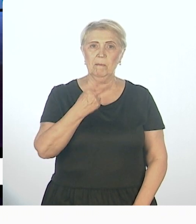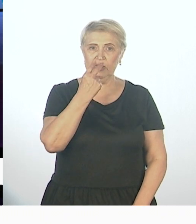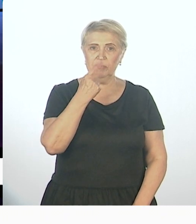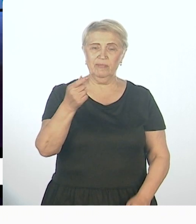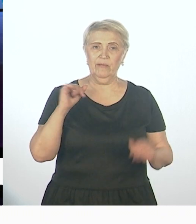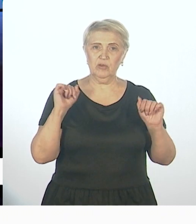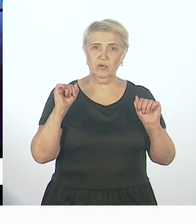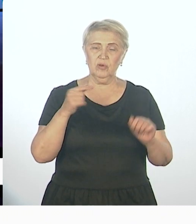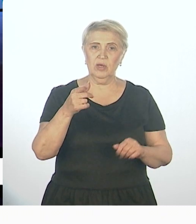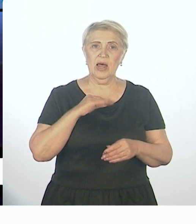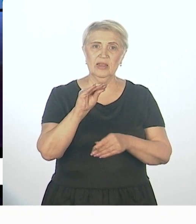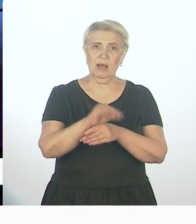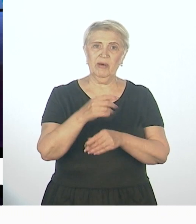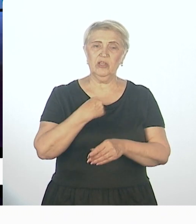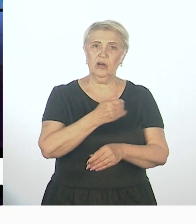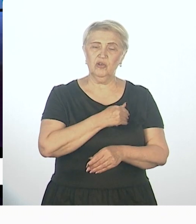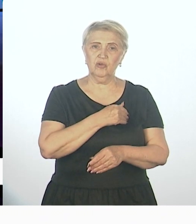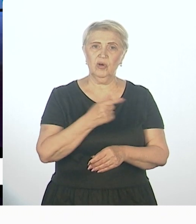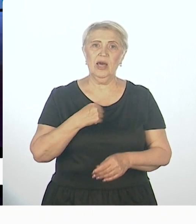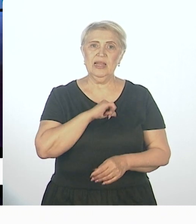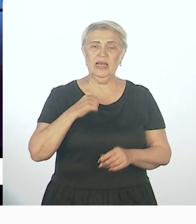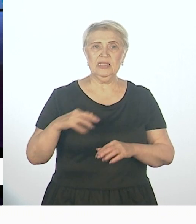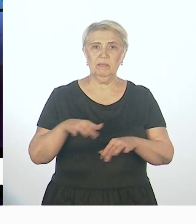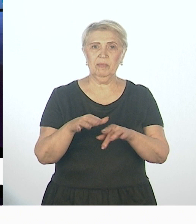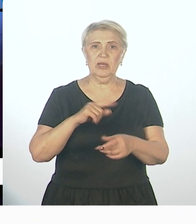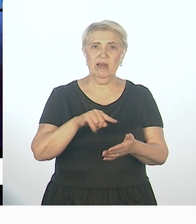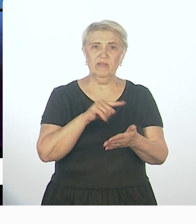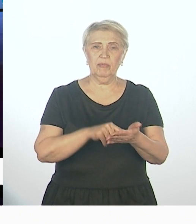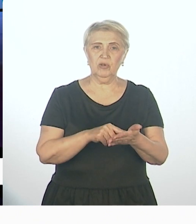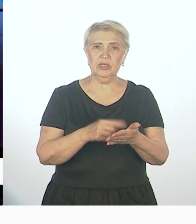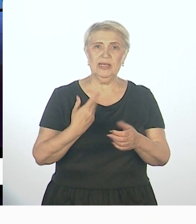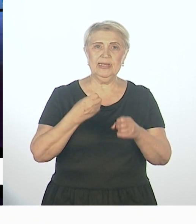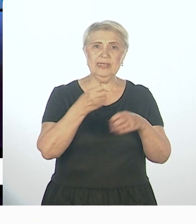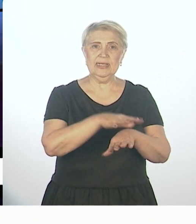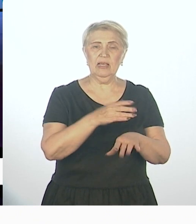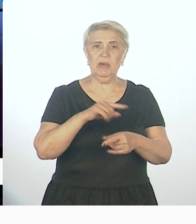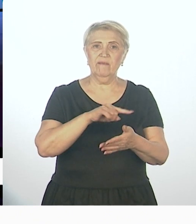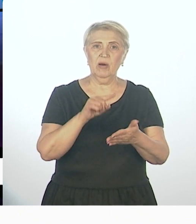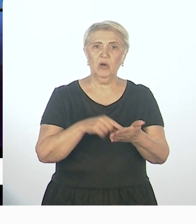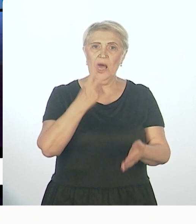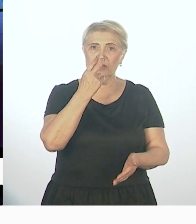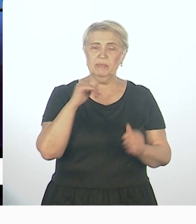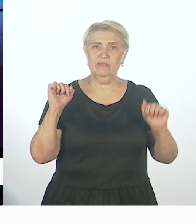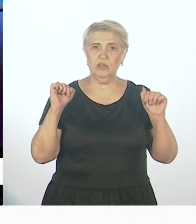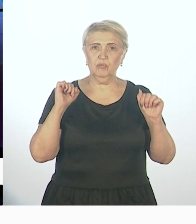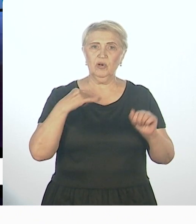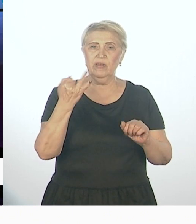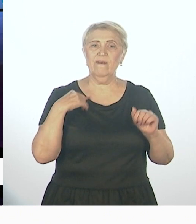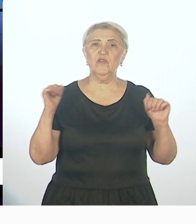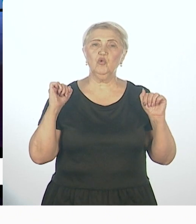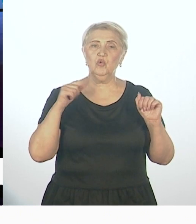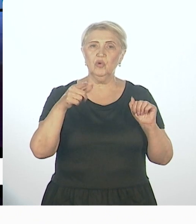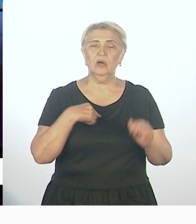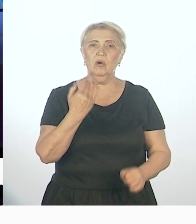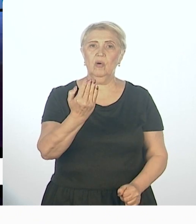немножко? Однозначно добавлю, потому что на самом деле вопрос системного развития адаптивного спорта, адаптивной физической культуры, он